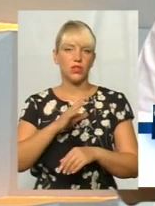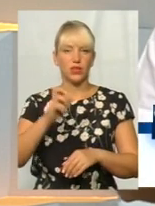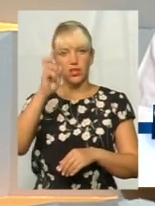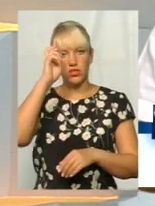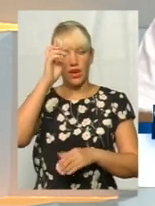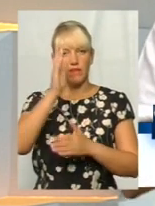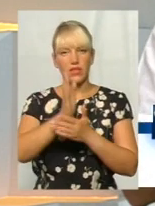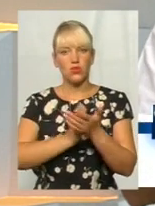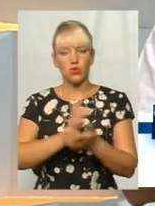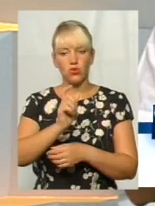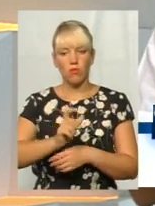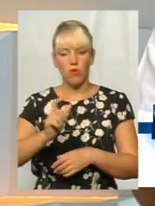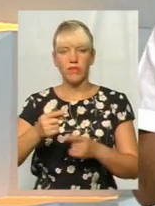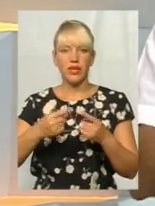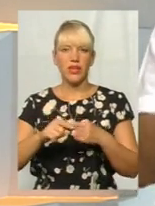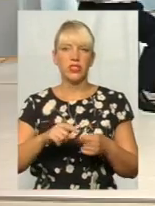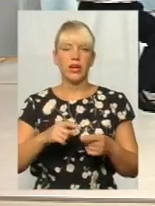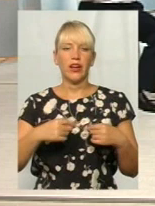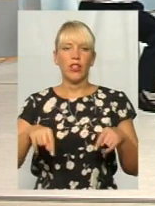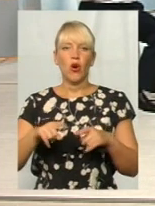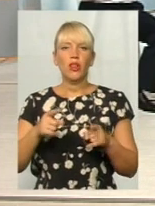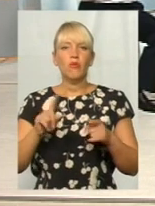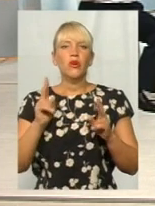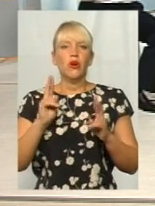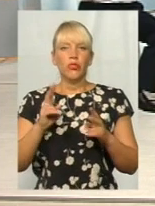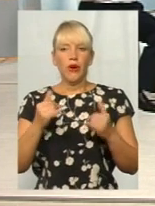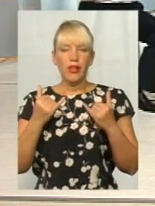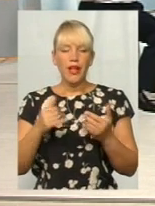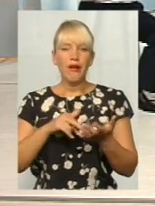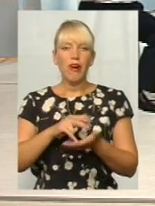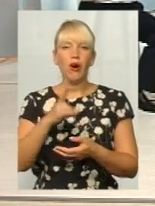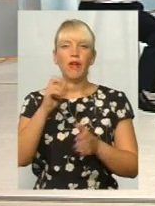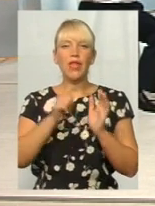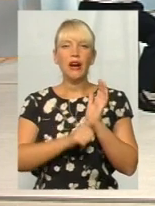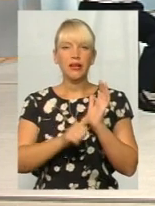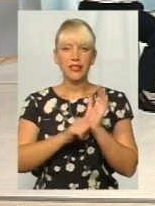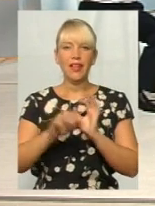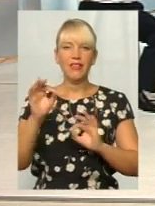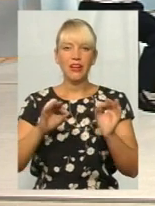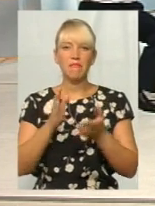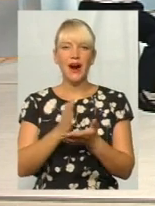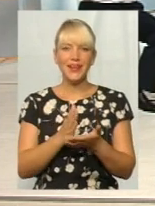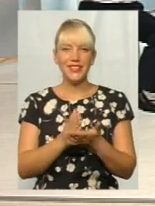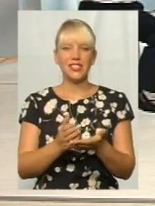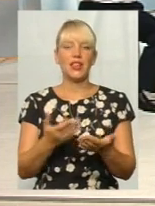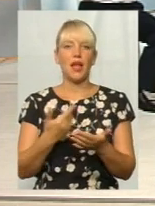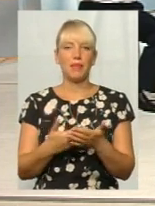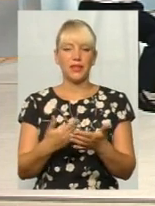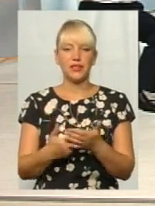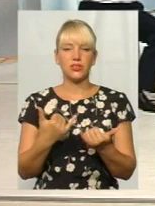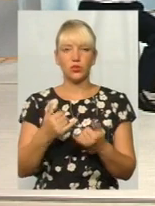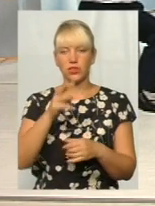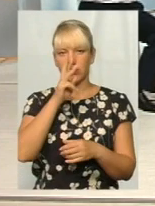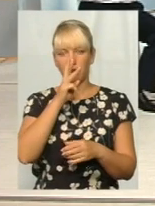державні служби, всі інші категорії. Тому що ті, навіть хто сьогодні виходить на 60%, маючи, наприклад, сьогодні зарплату